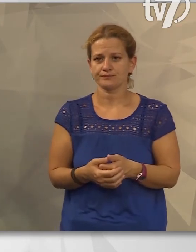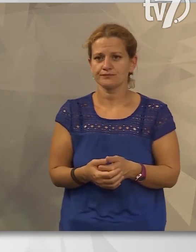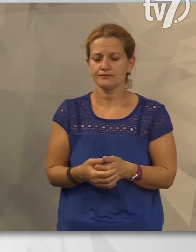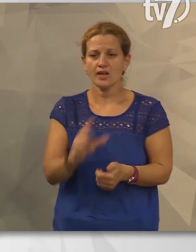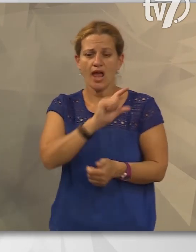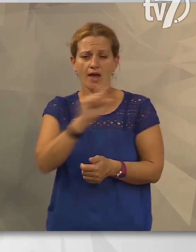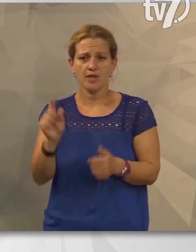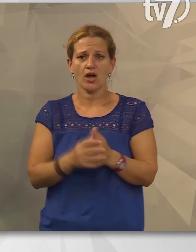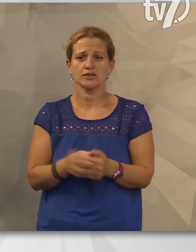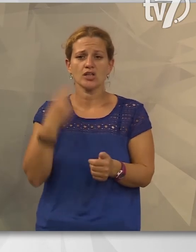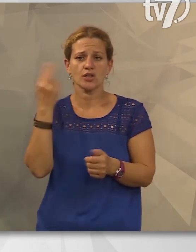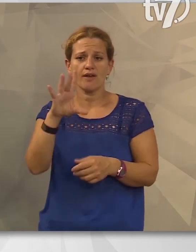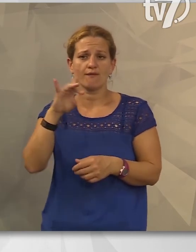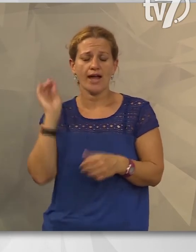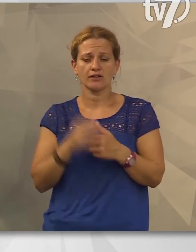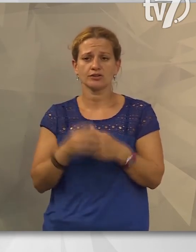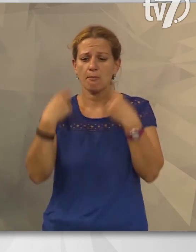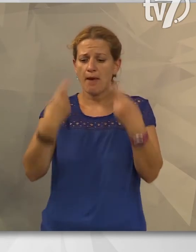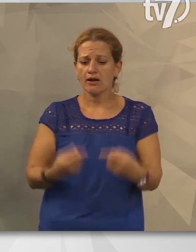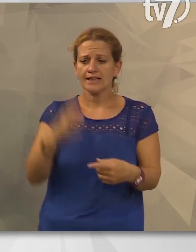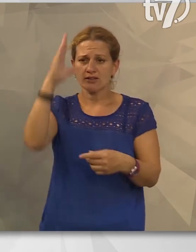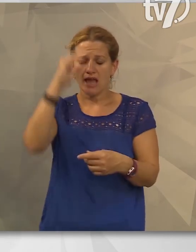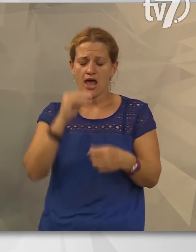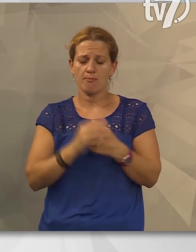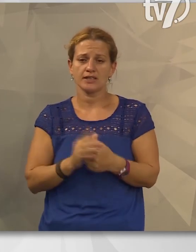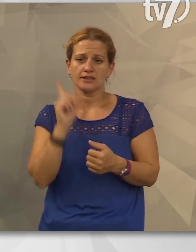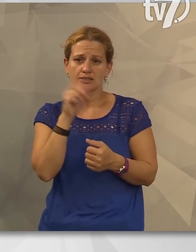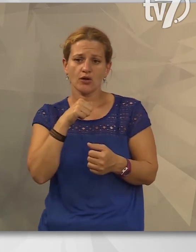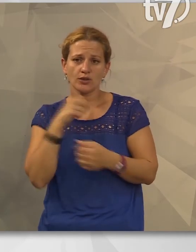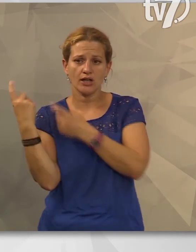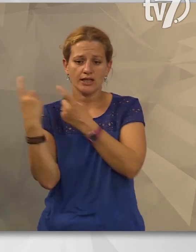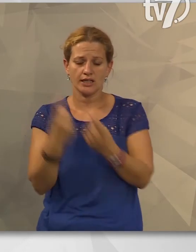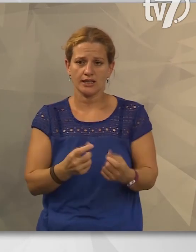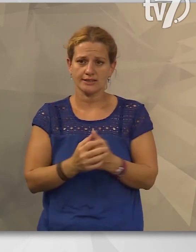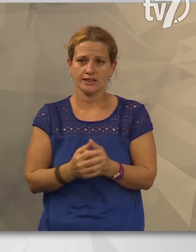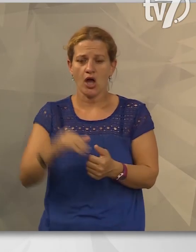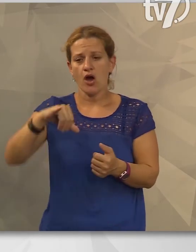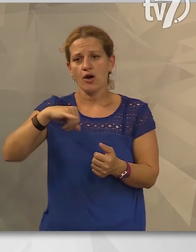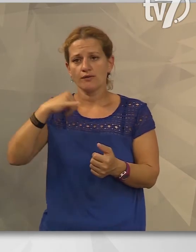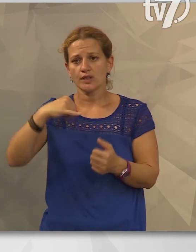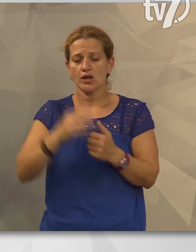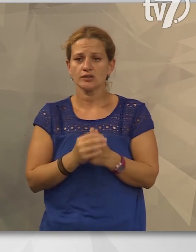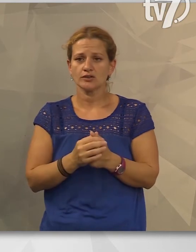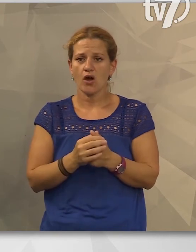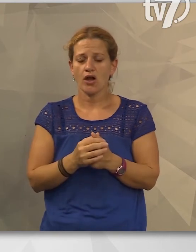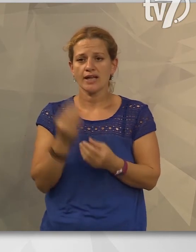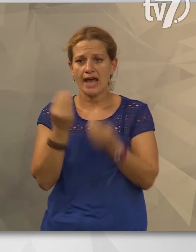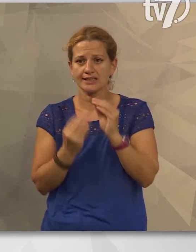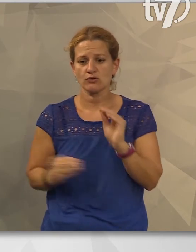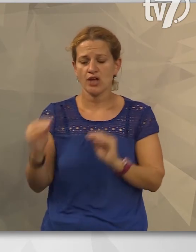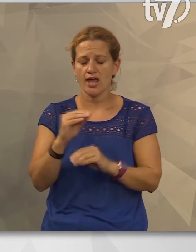Ezért a szlovén válogatott meghatározó embere Tina Grudina érkezik a fiatal Mökéla Vájthelyére.